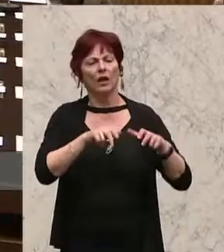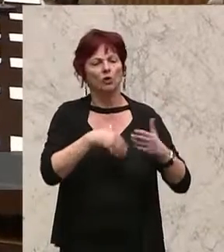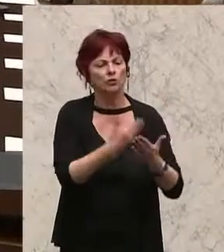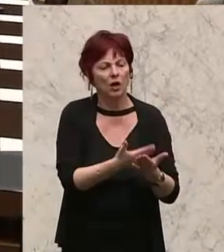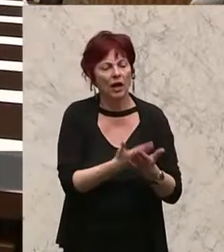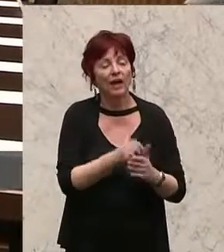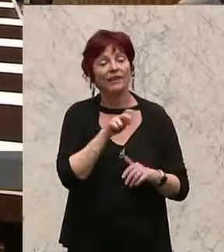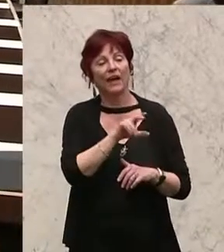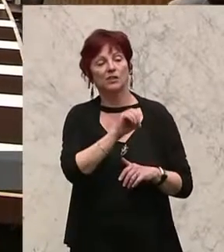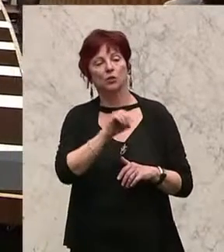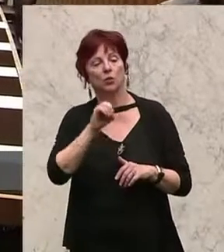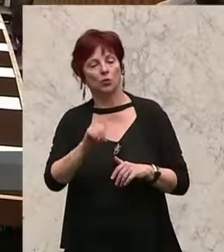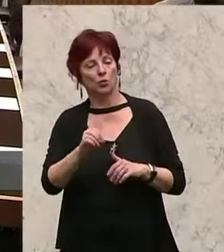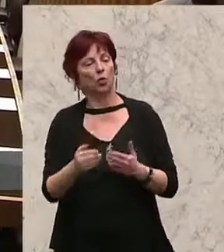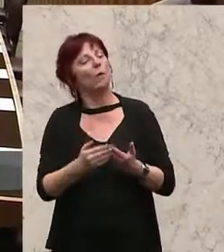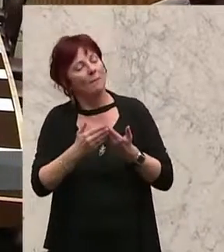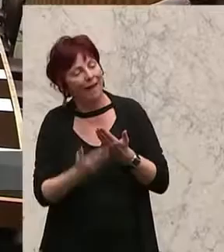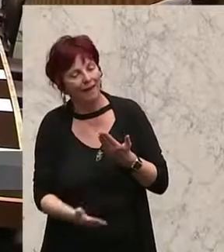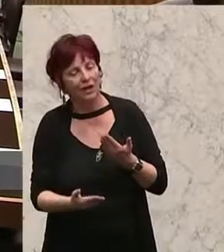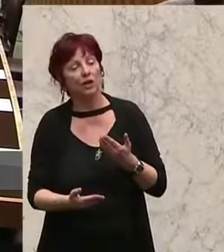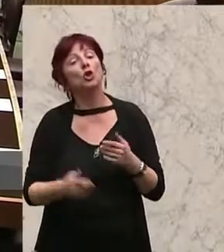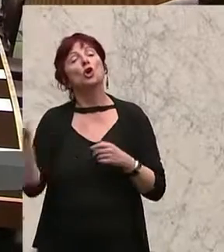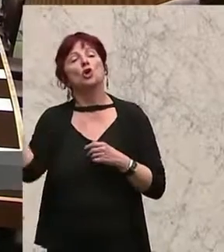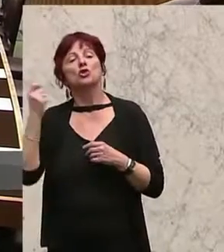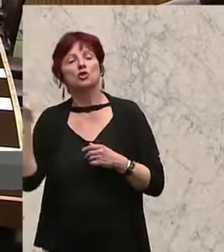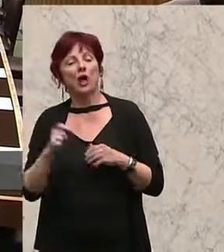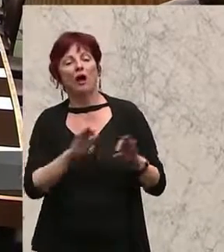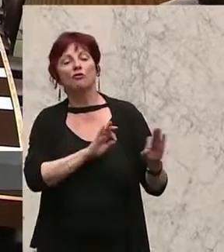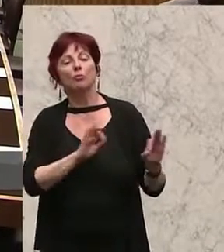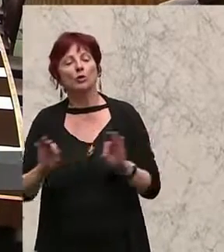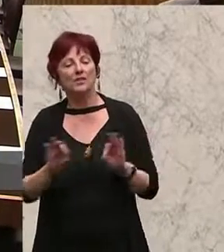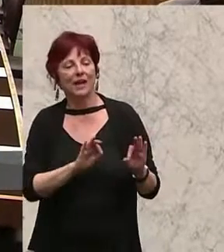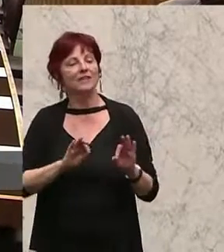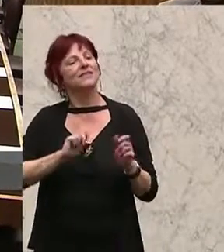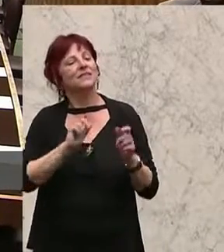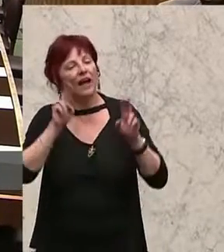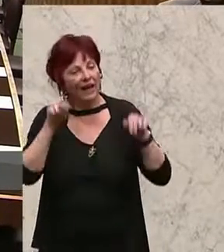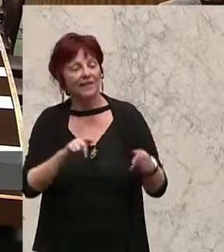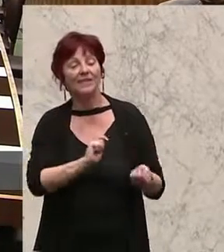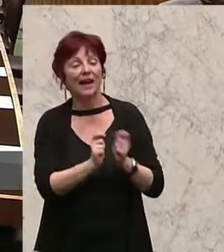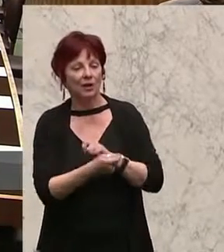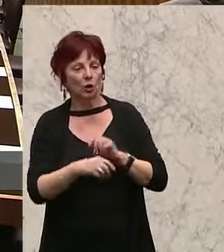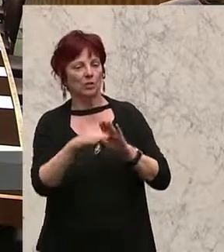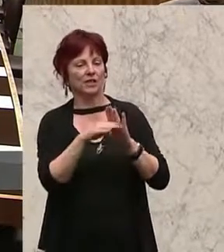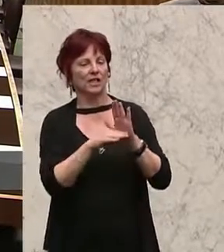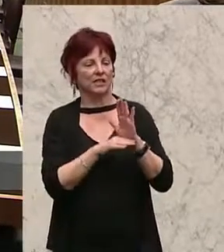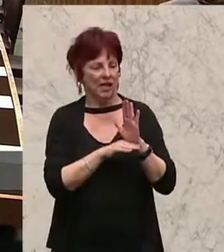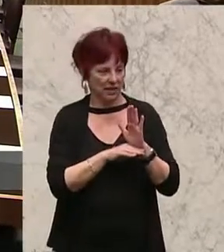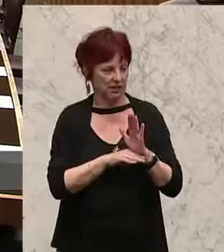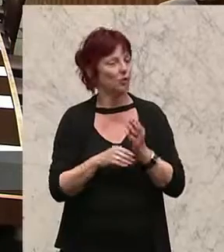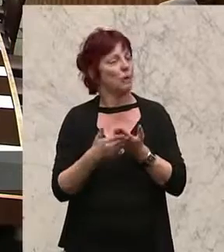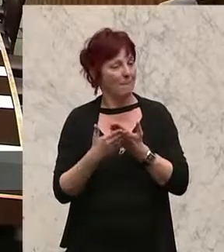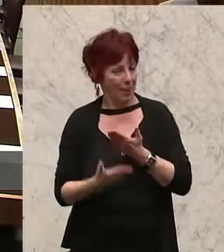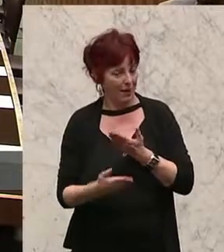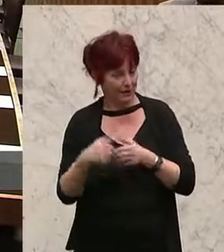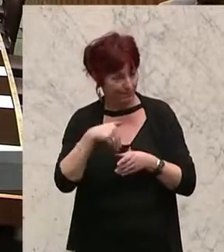Nach wie vor bleibt der Grundgedanke, dass der Aufklärungsbeitrag die Schwere der eigenen Tat übersteigen und sich